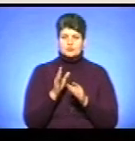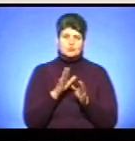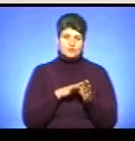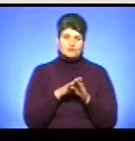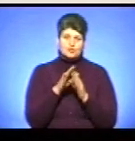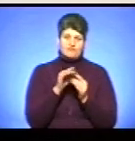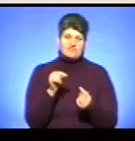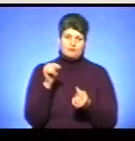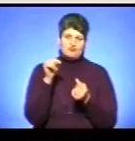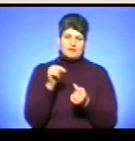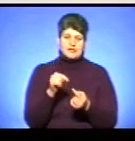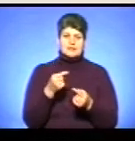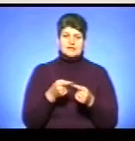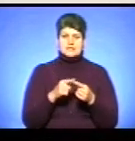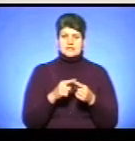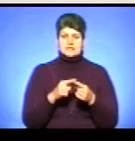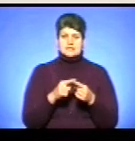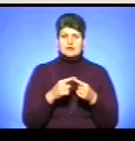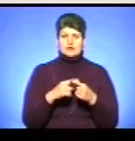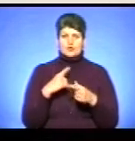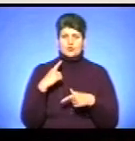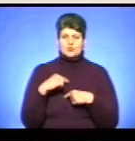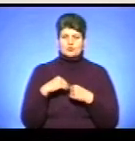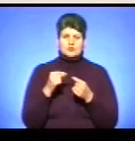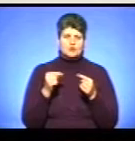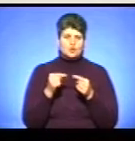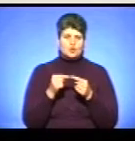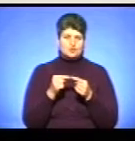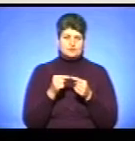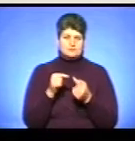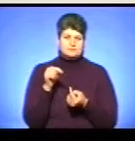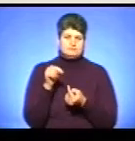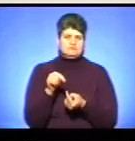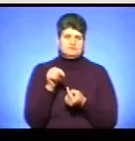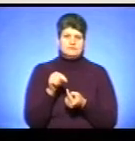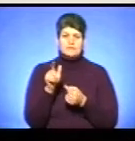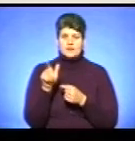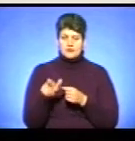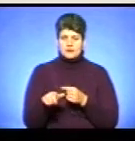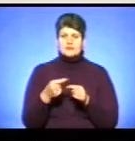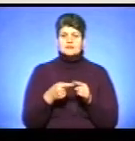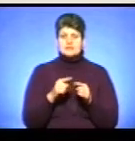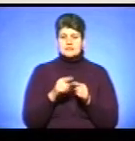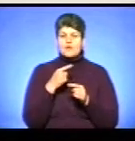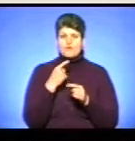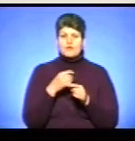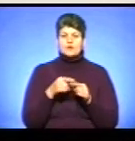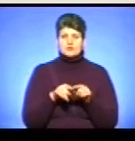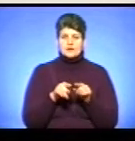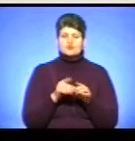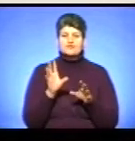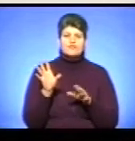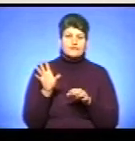відповідати, і цей костюм буде дуже точно підібраний на цього мужчину. Транспортна модель говорить про те саме, що